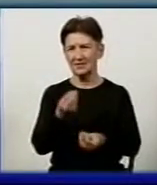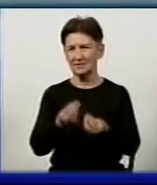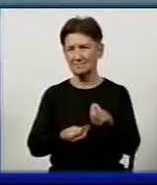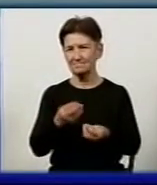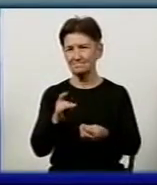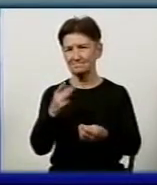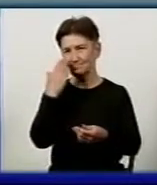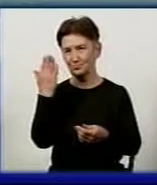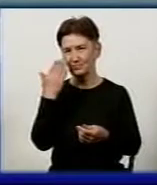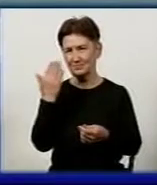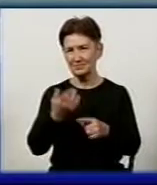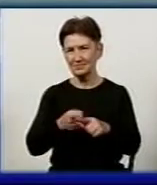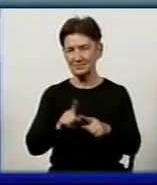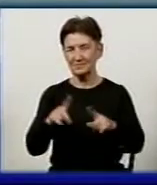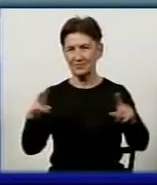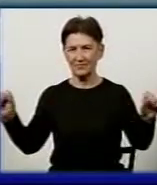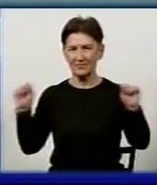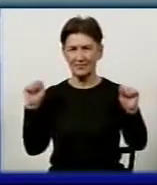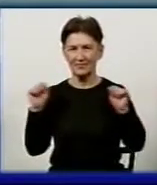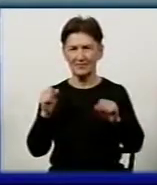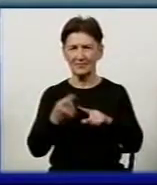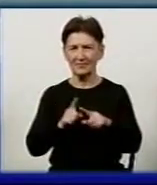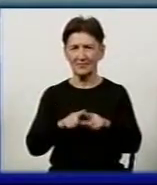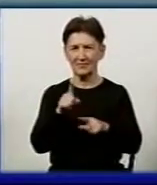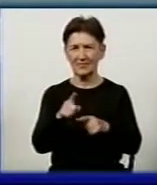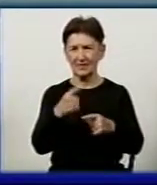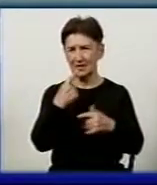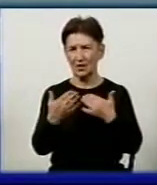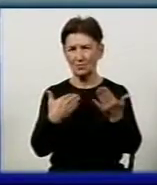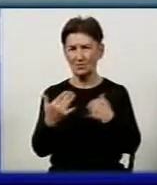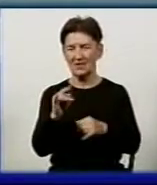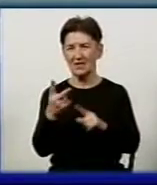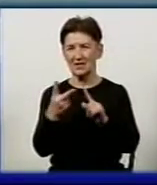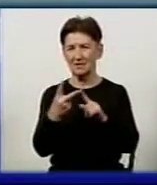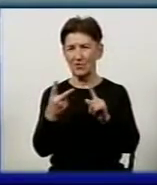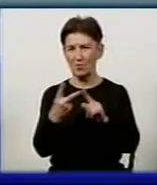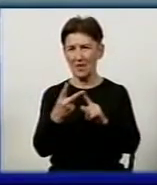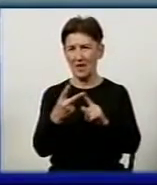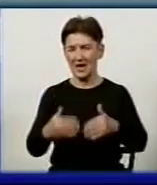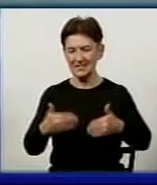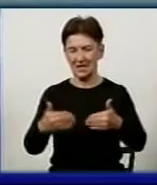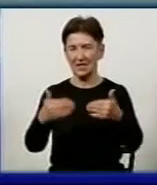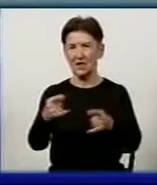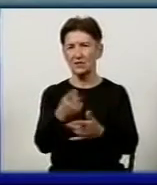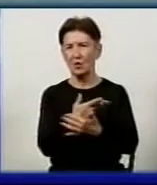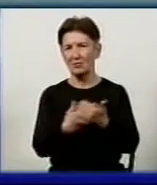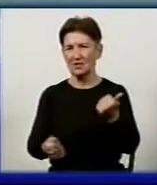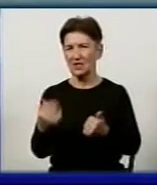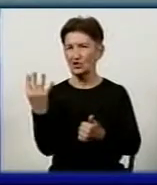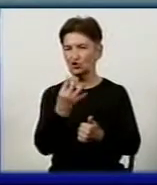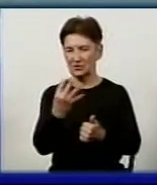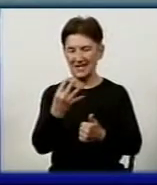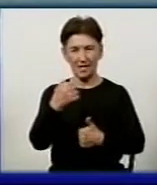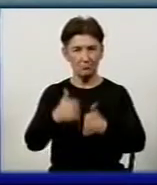горішніх плавнях з гірником «Спорт». До цього поєдинку команди підійшли з двома невдалими серіями. Зірка програла чотири останні